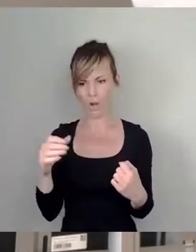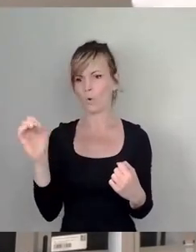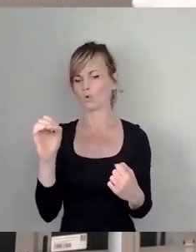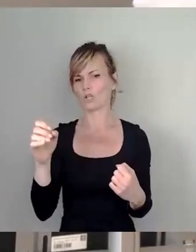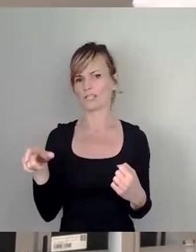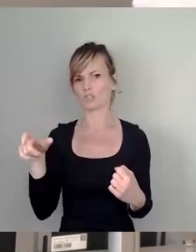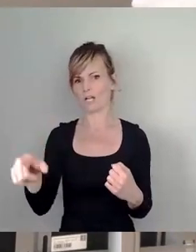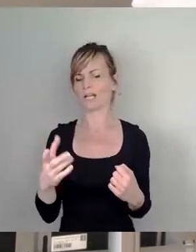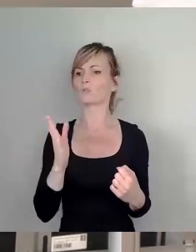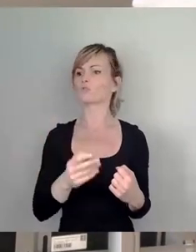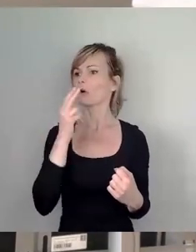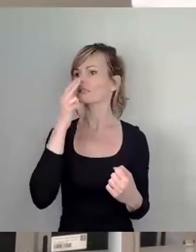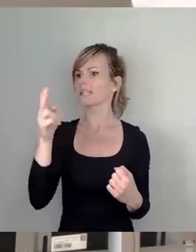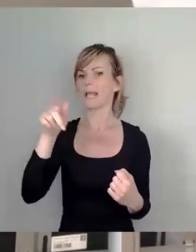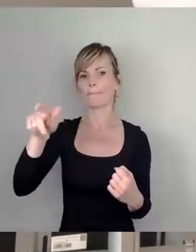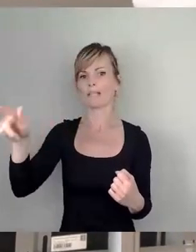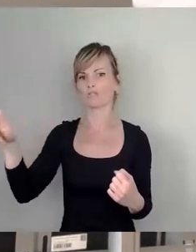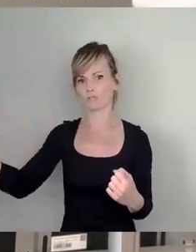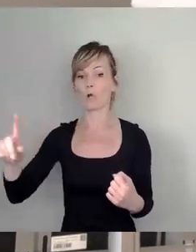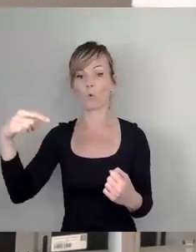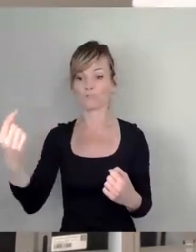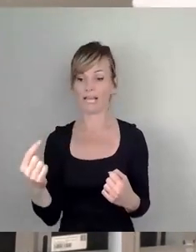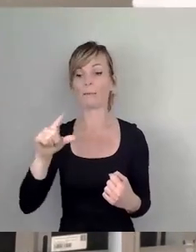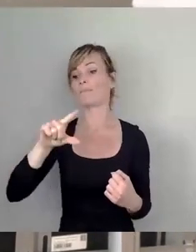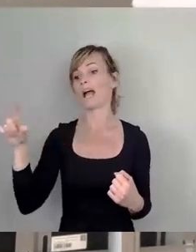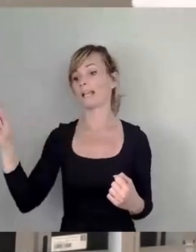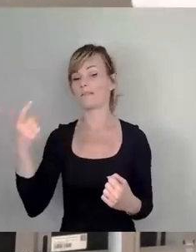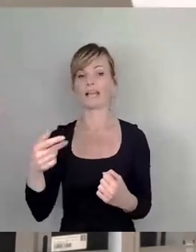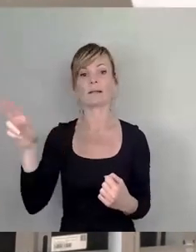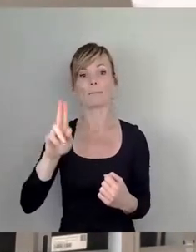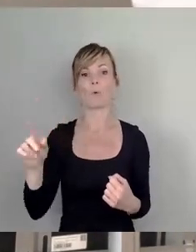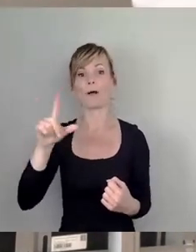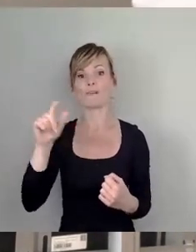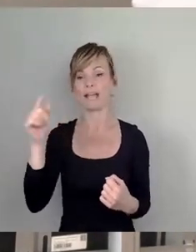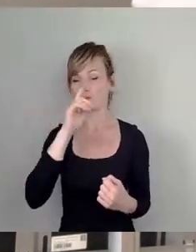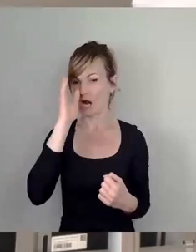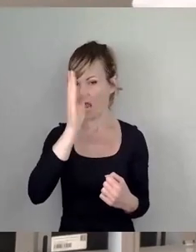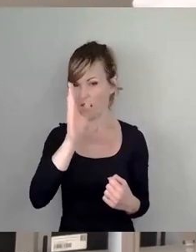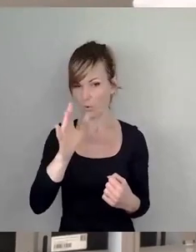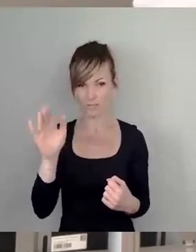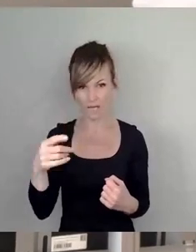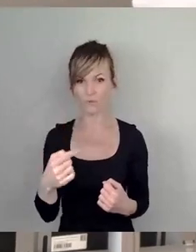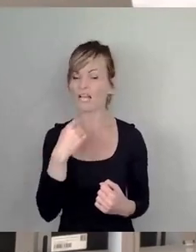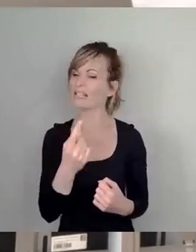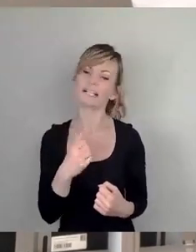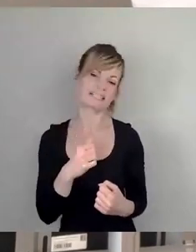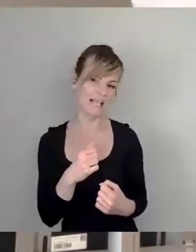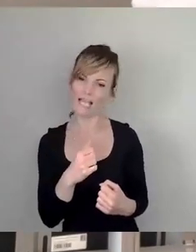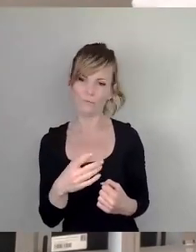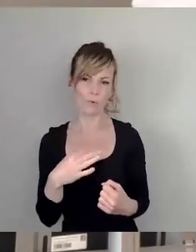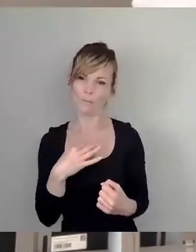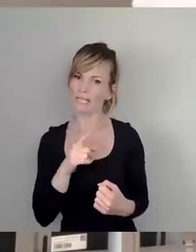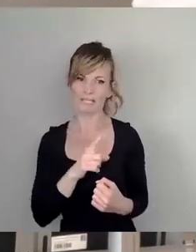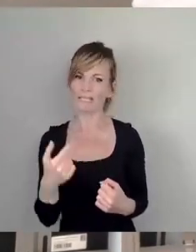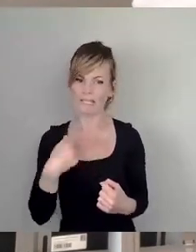sieht und dann im Pfeil, vielleicht kann man da so einen blauen Pfeil sehen, wo man nur gerade ausfahren darf, dass er dann sagt, nee, das gilt für mich nicht, ich fahre rechts rein.